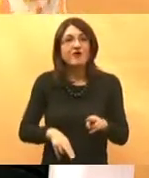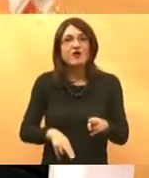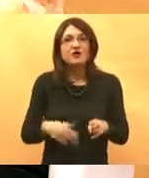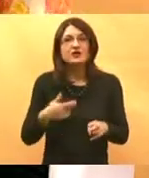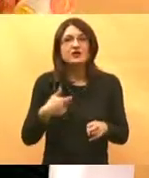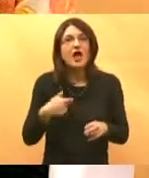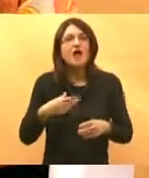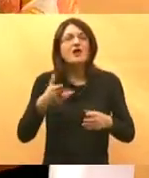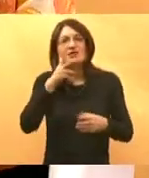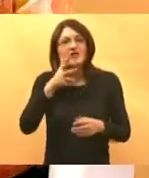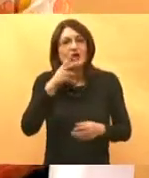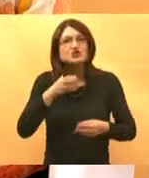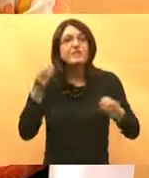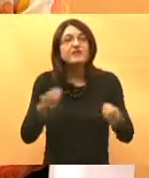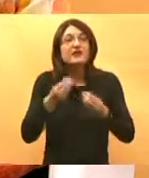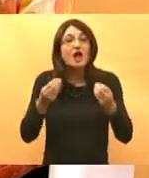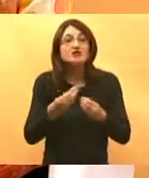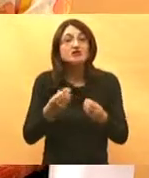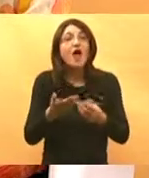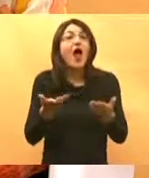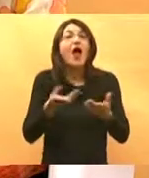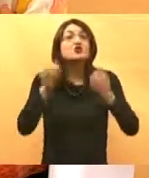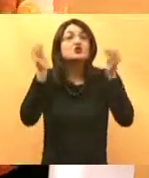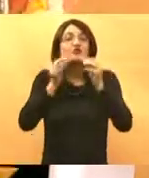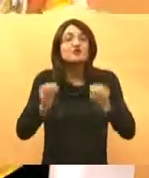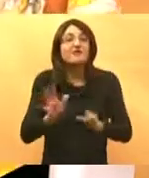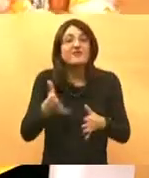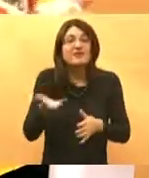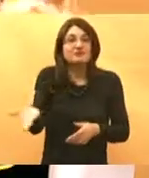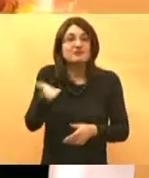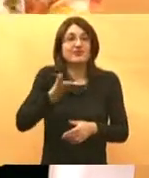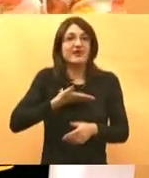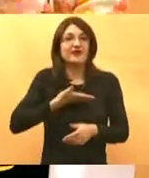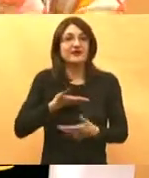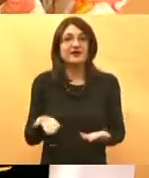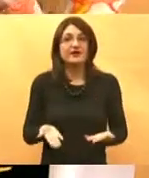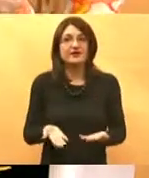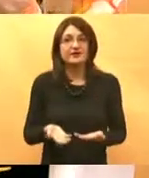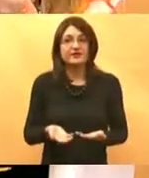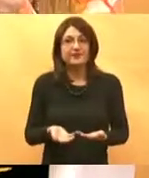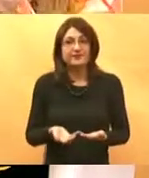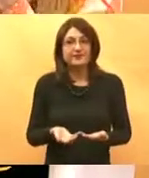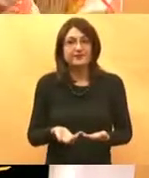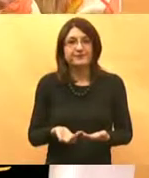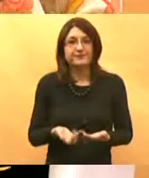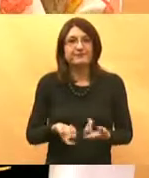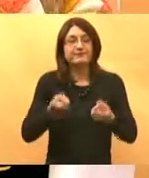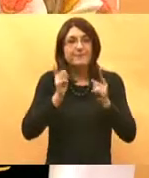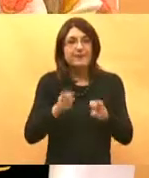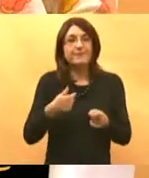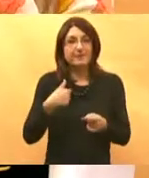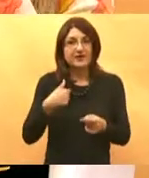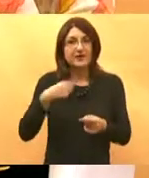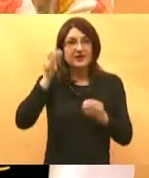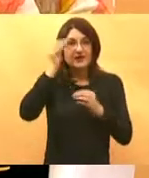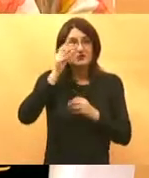iziskivat nešto što nije u mogućnosti sustav dati i onda dolazi do ovoga to sam misla da mora se nas naučiti